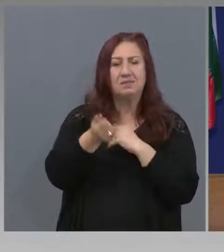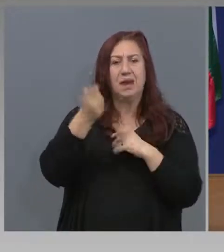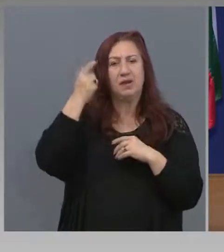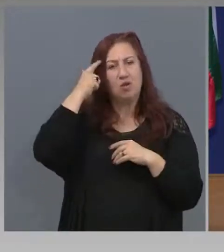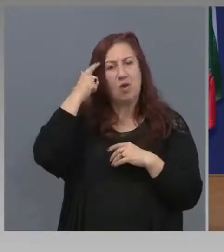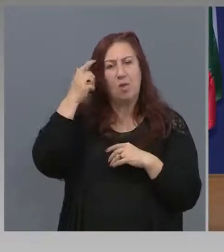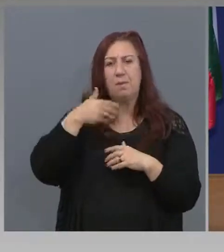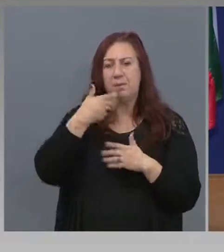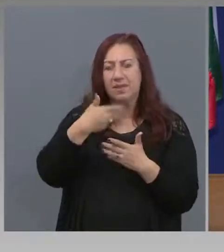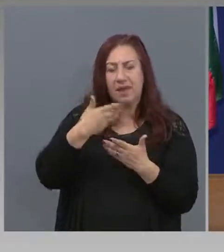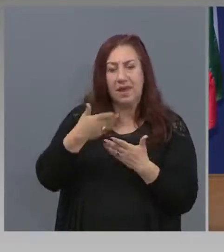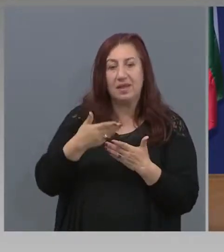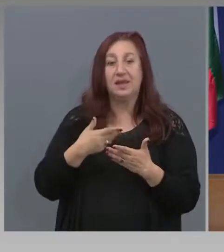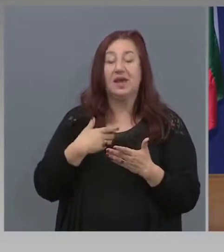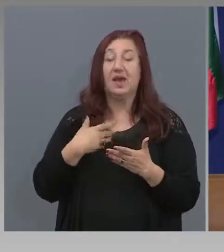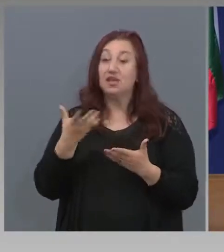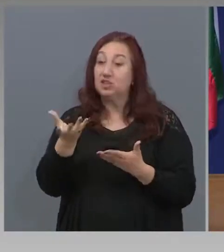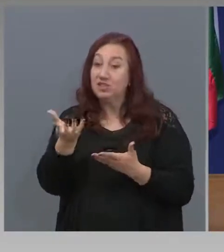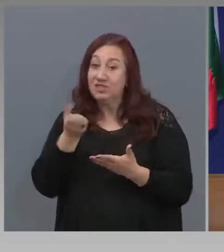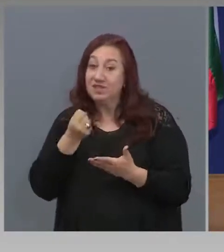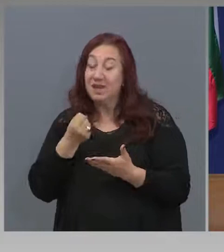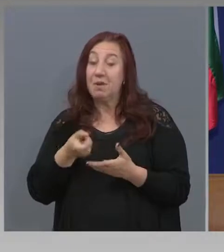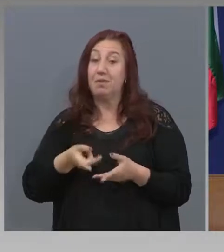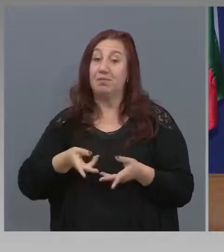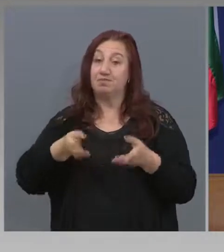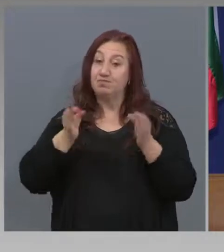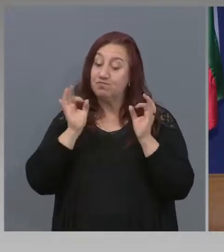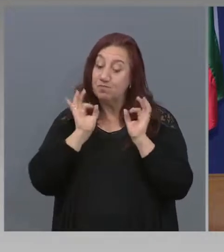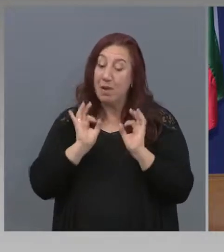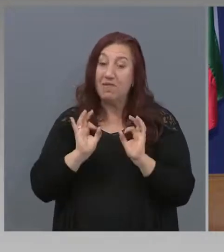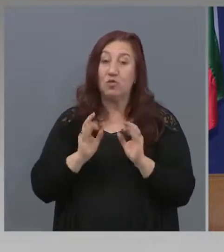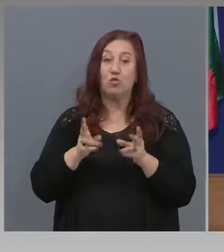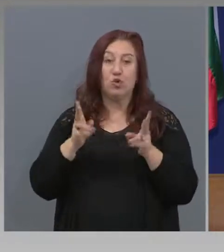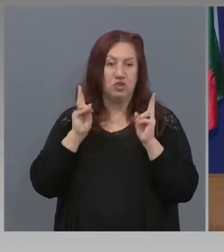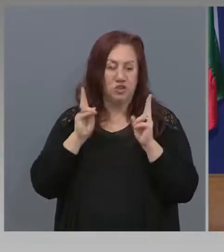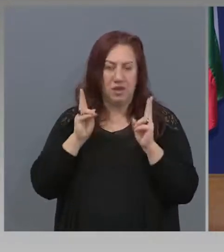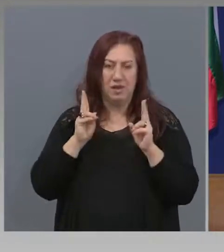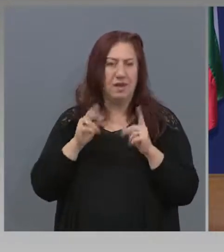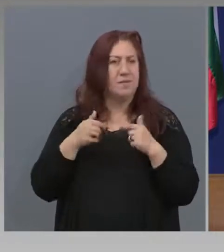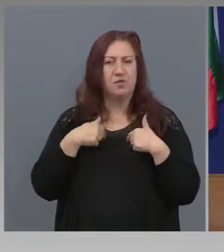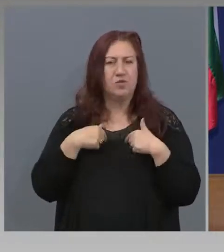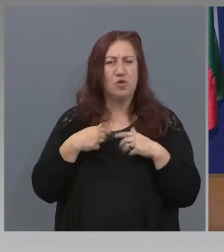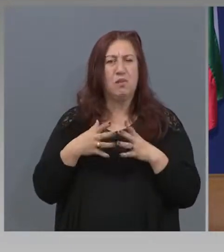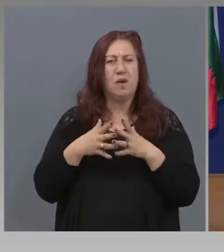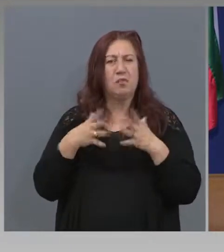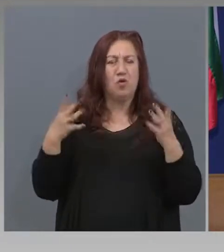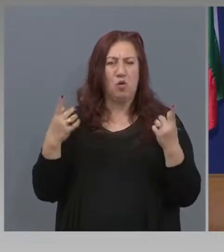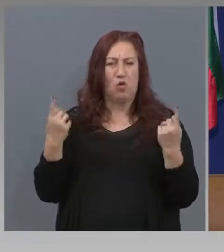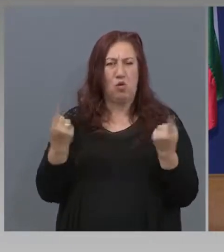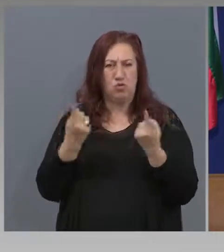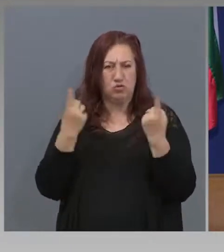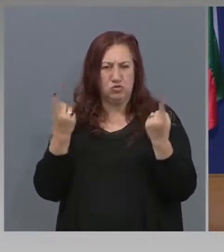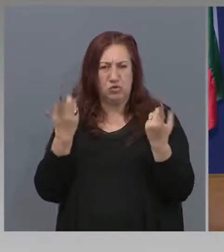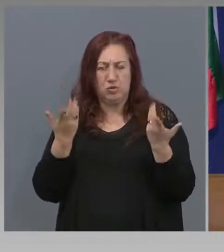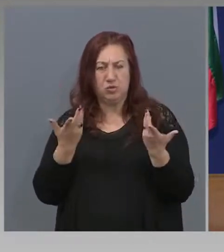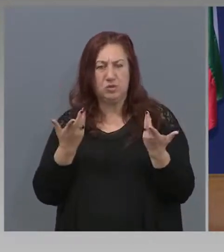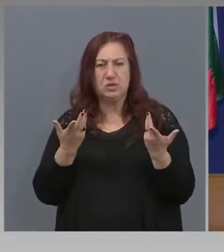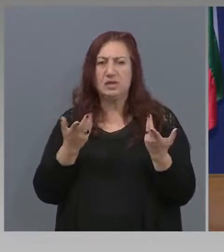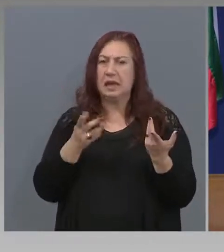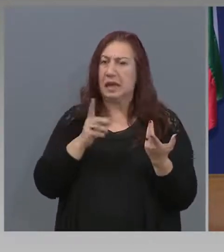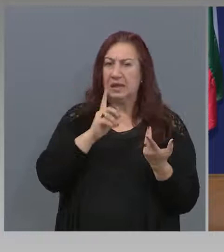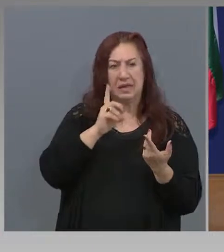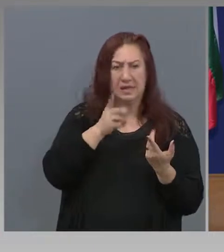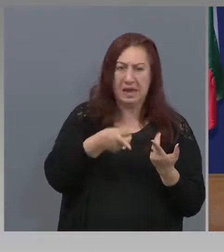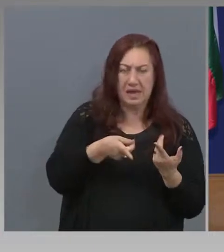правилното решение, което ще бъде взето. Тук има много основности. Дали и кога ще може да се